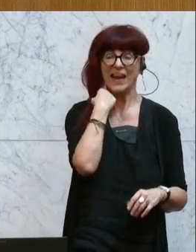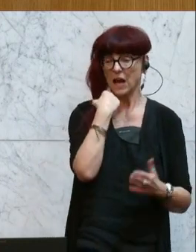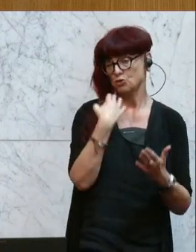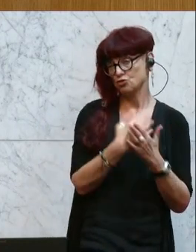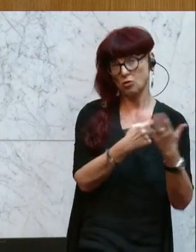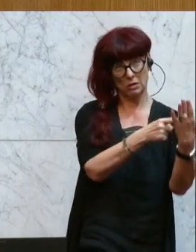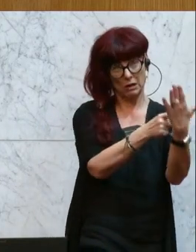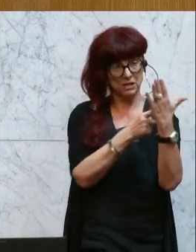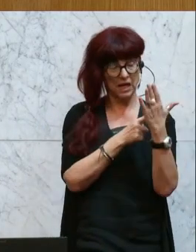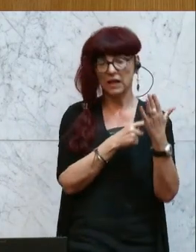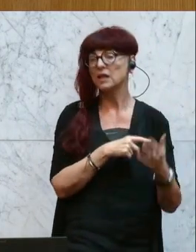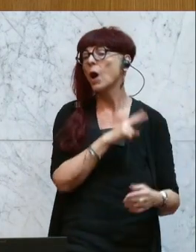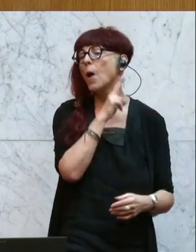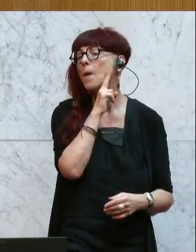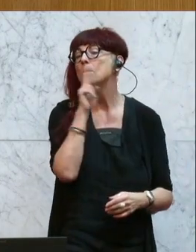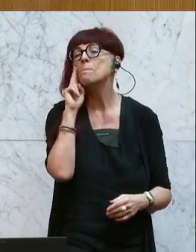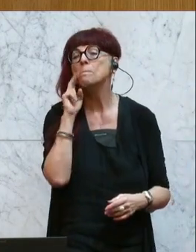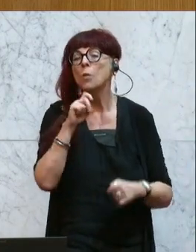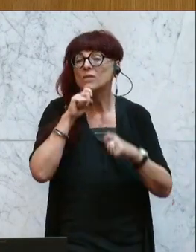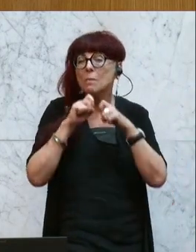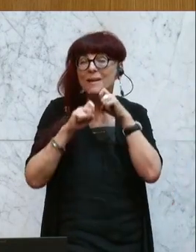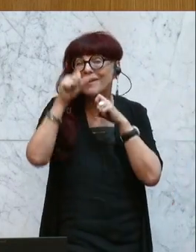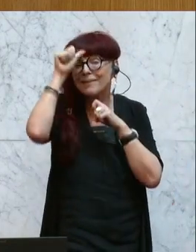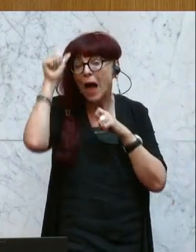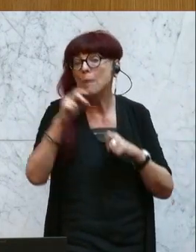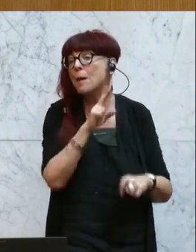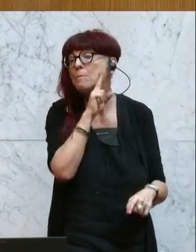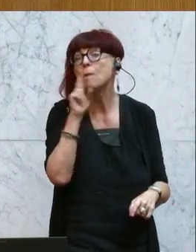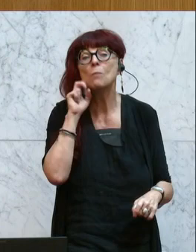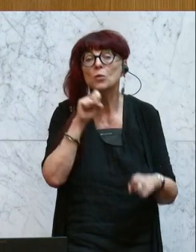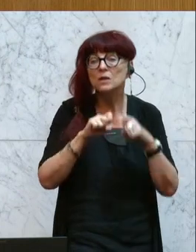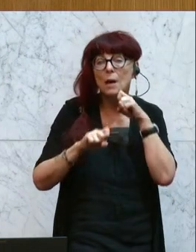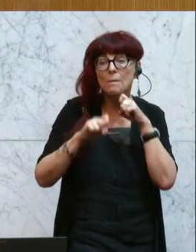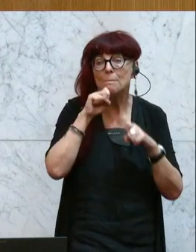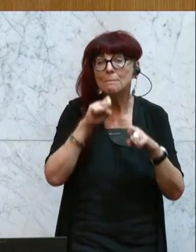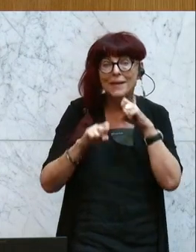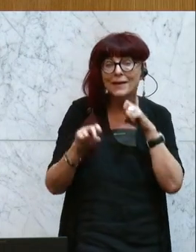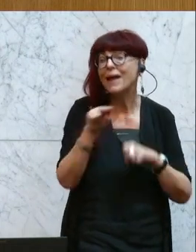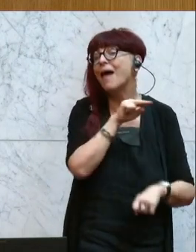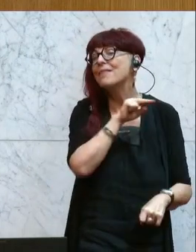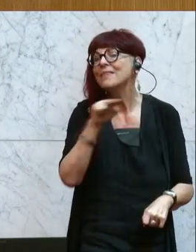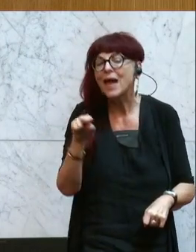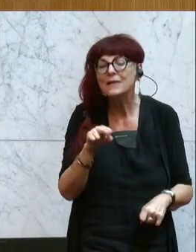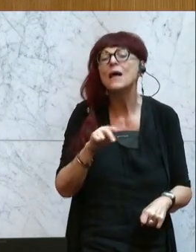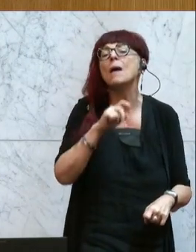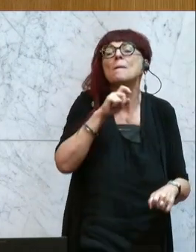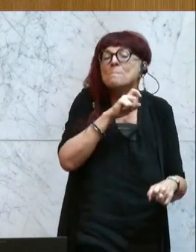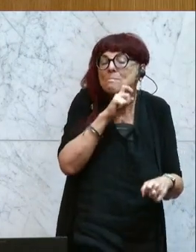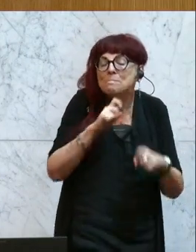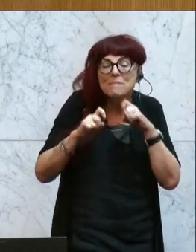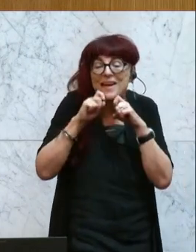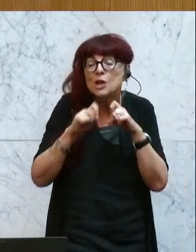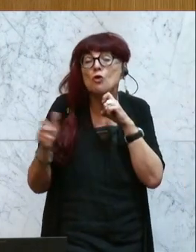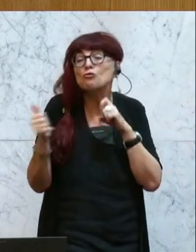Muttermilch darf dort nicht mehr Muttermilch genannt werden, sondern nur noch Milch des stillenden Elternteils. All das ist die